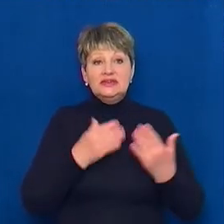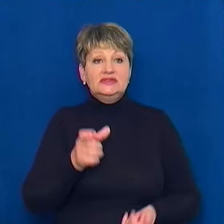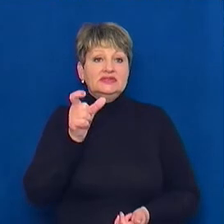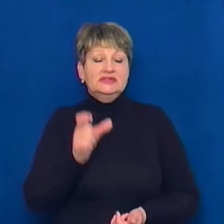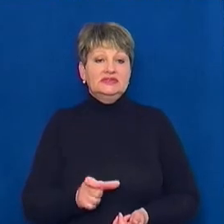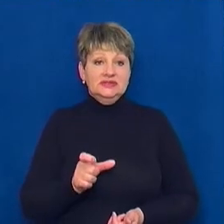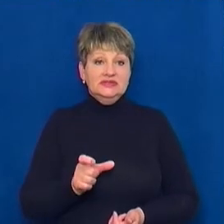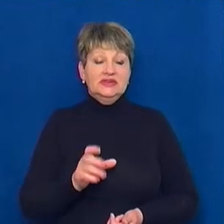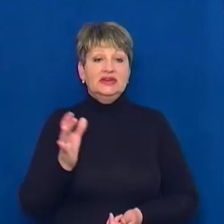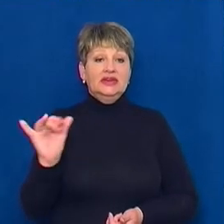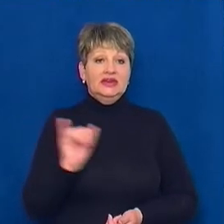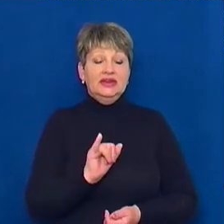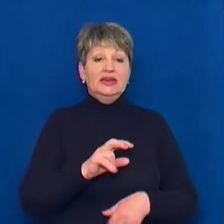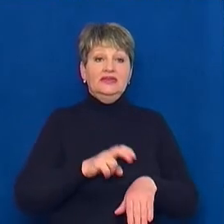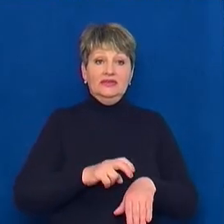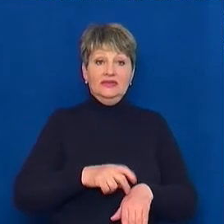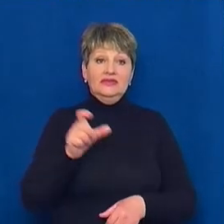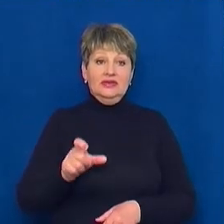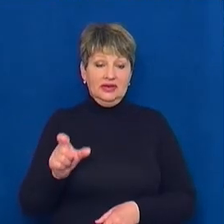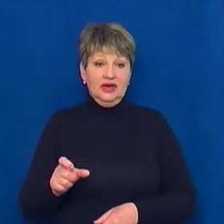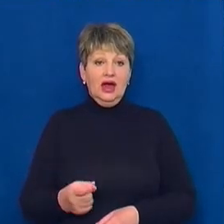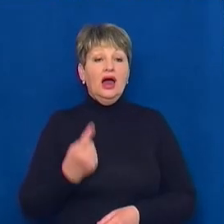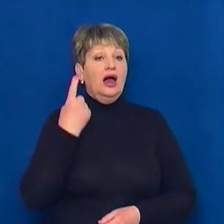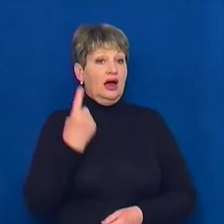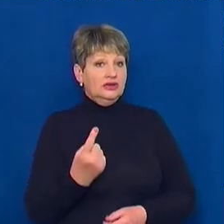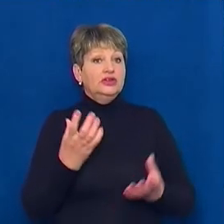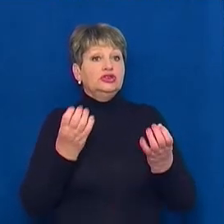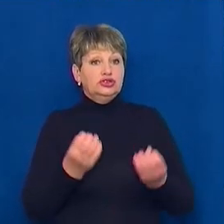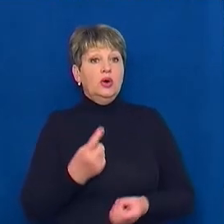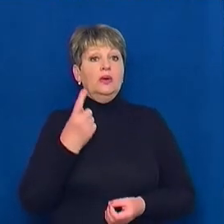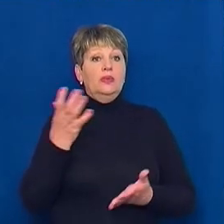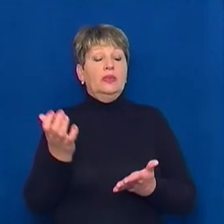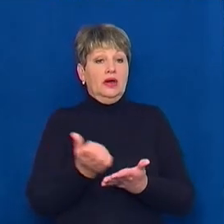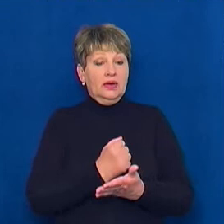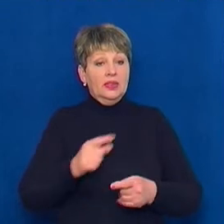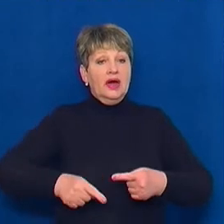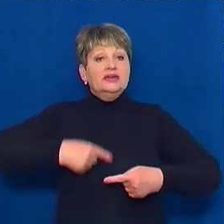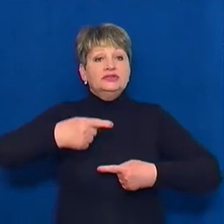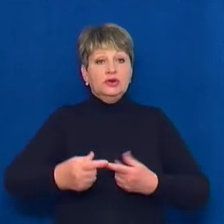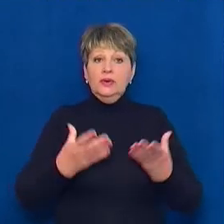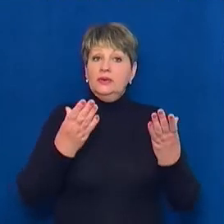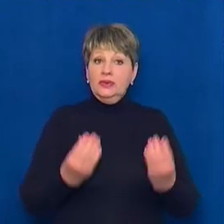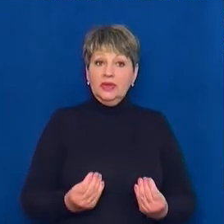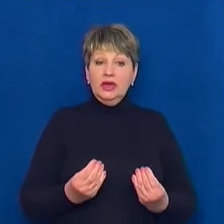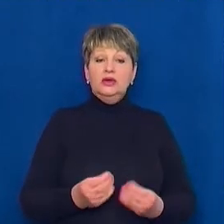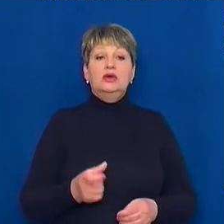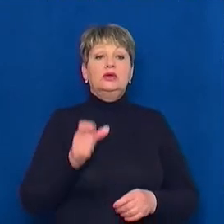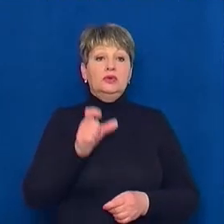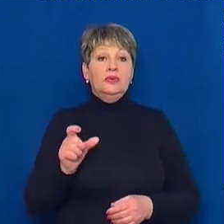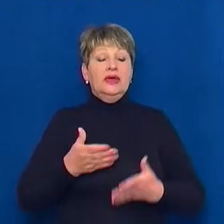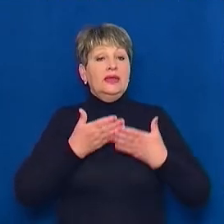співробітники. Один і потім ще один. На сьогоднішній день там пацієнтів нема у нас.